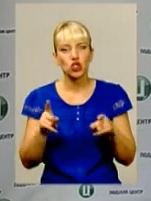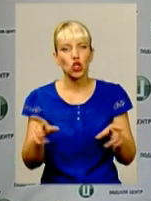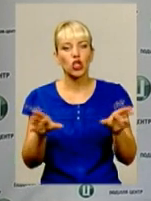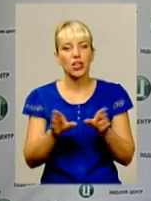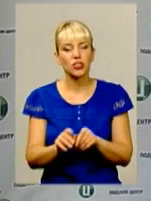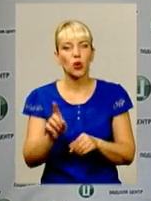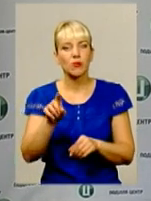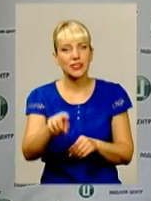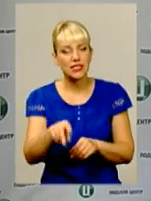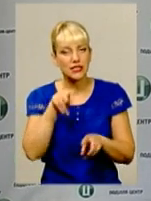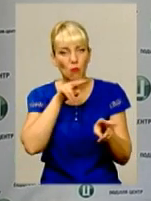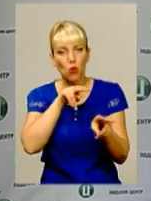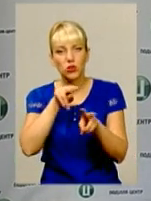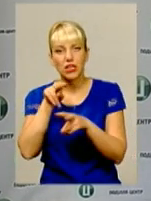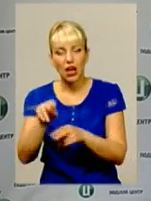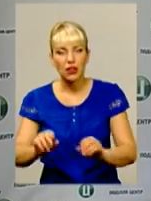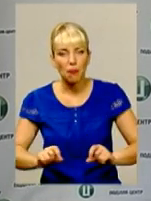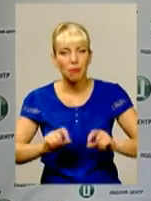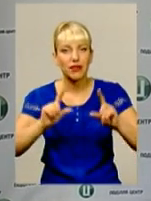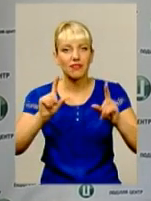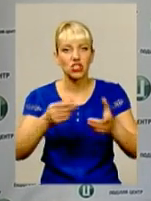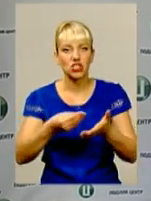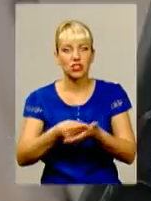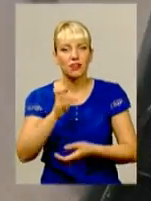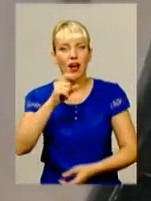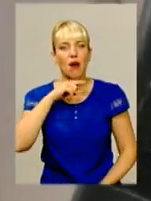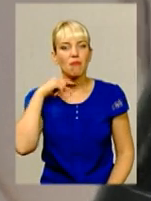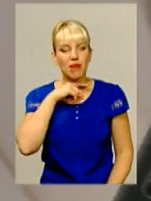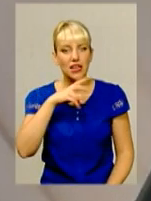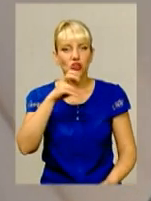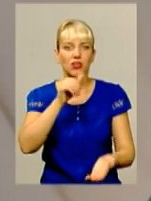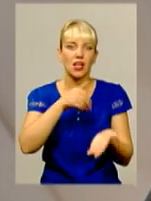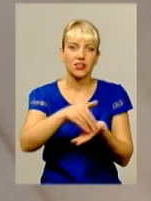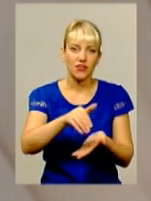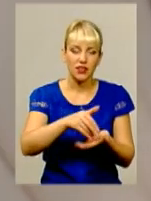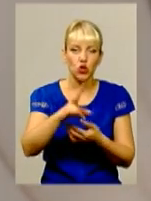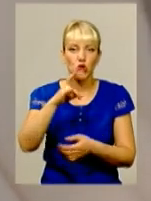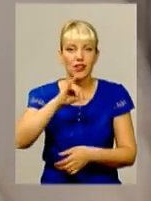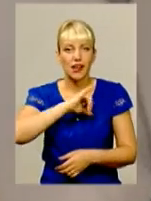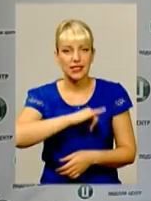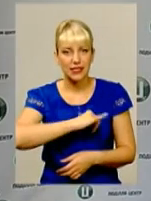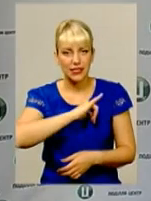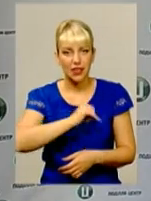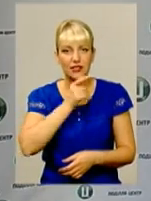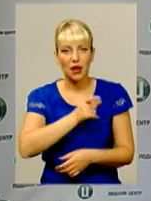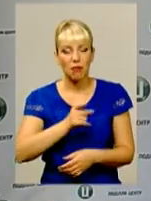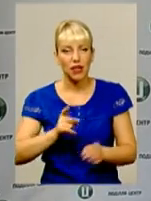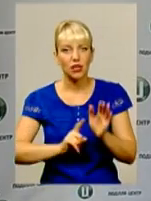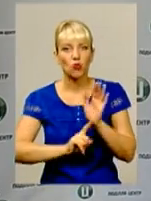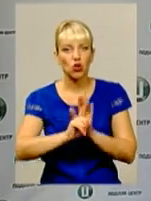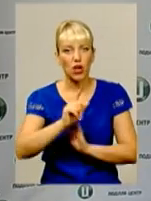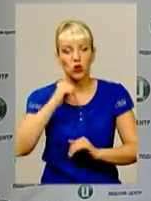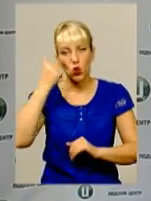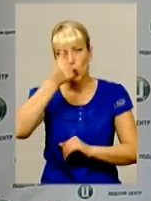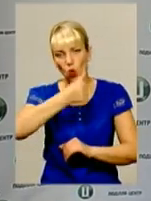спостерігалось підвищення цін на м'ясо, зокрема на свинину, на сало. За період з початку року, тобто за 8